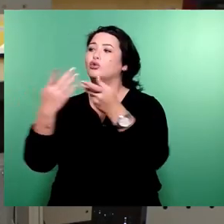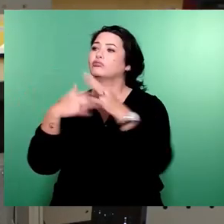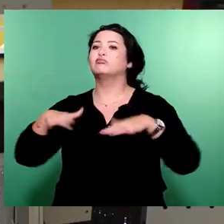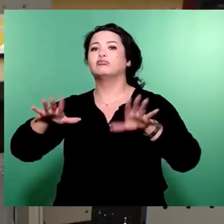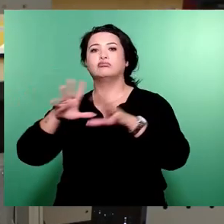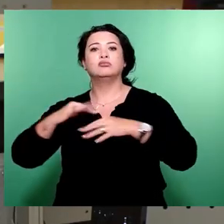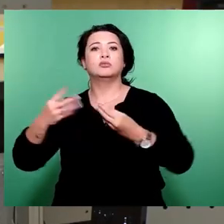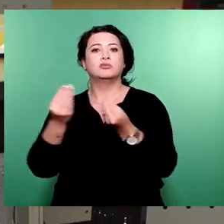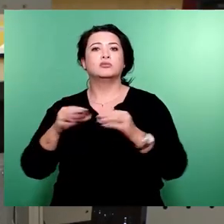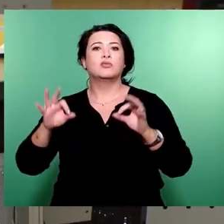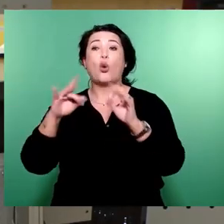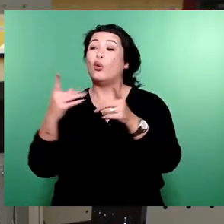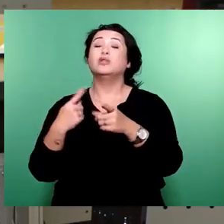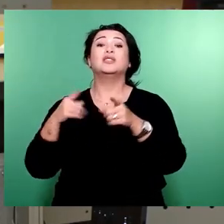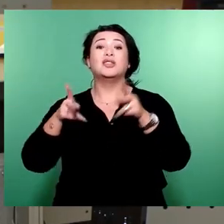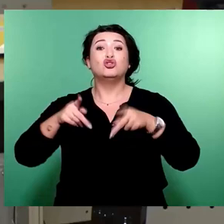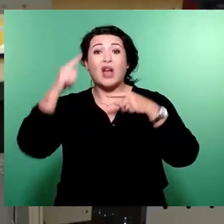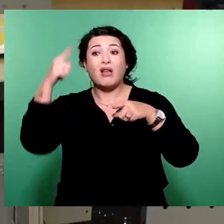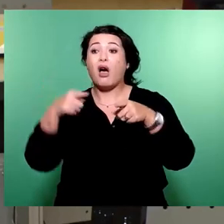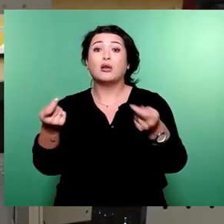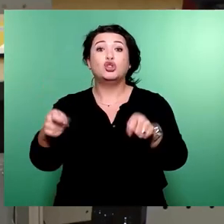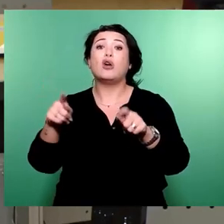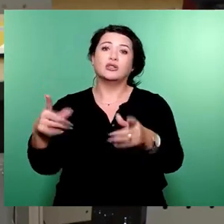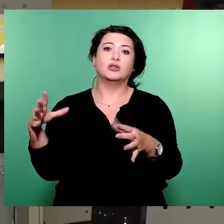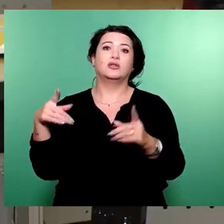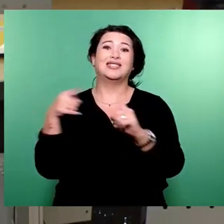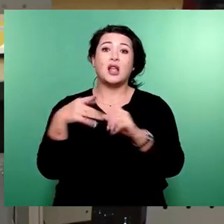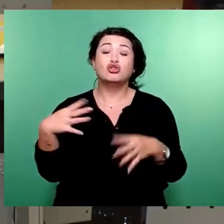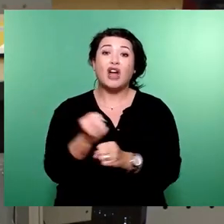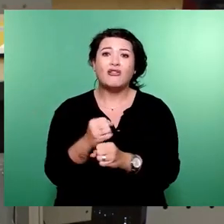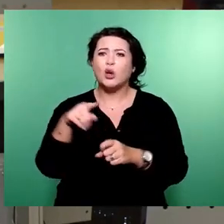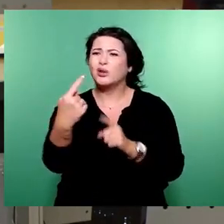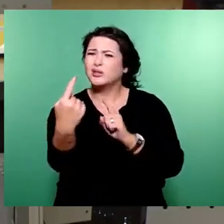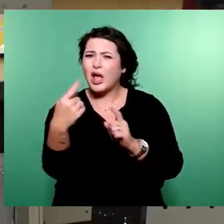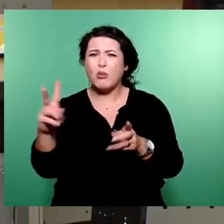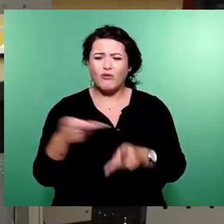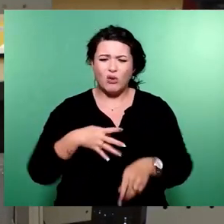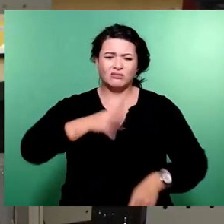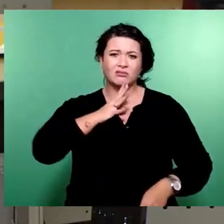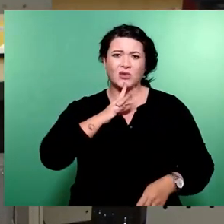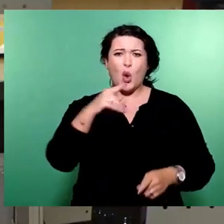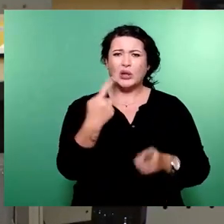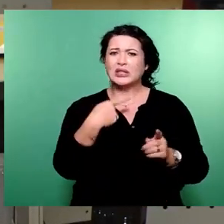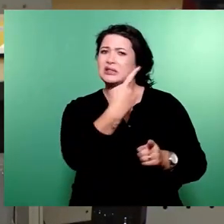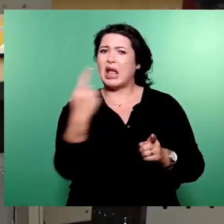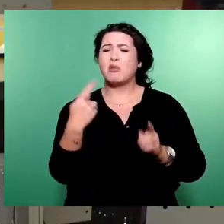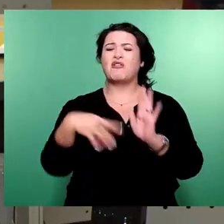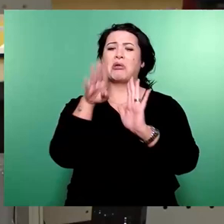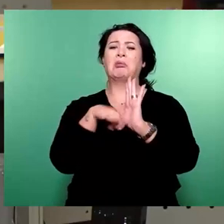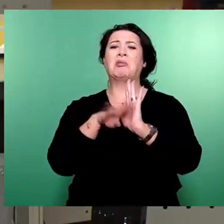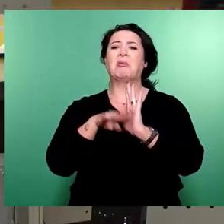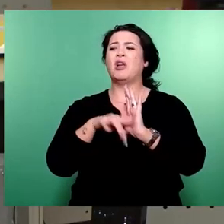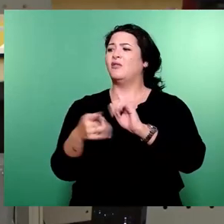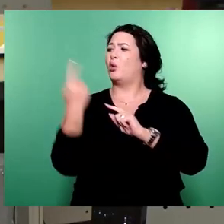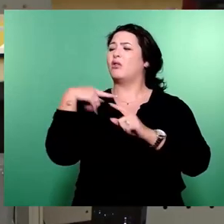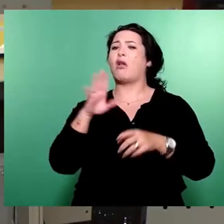erreicht. Das hat dieser Stadtrat beschlossen. Und dass du so hergehst und das so abtust, als ob hier irgendjemand im Hinterzimmer sich selber